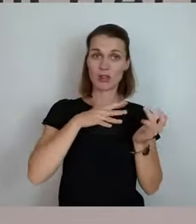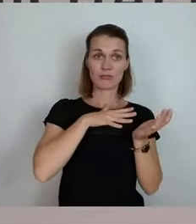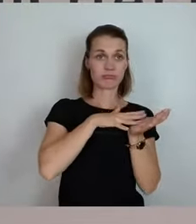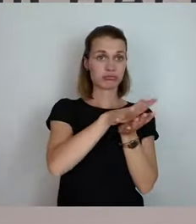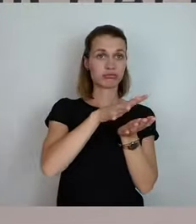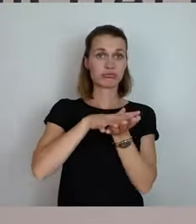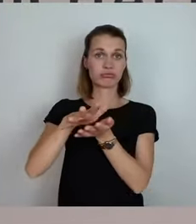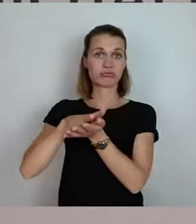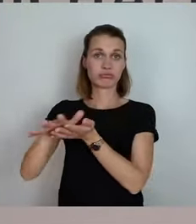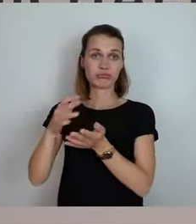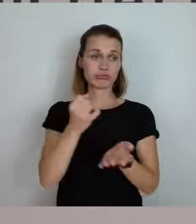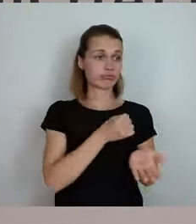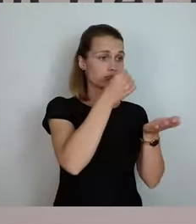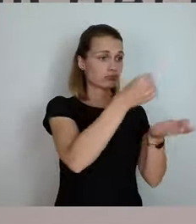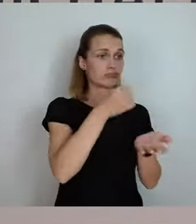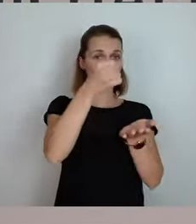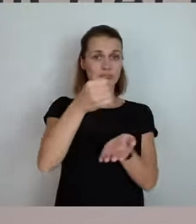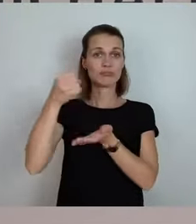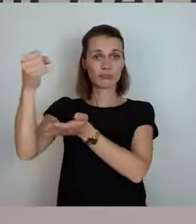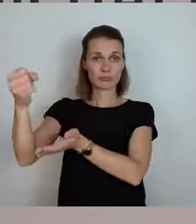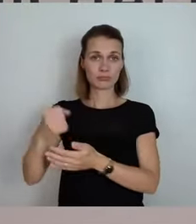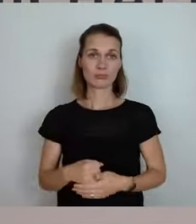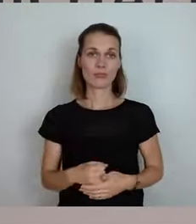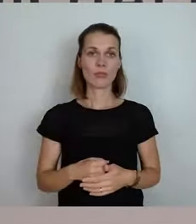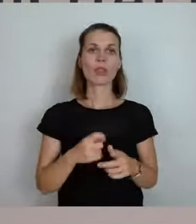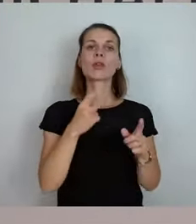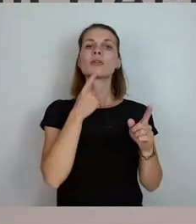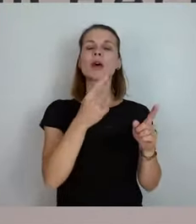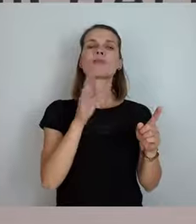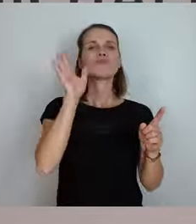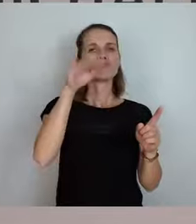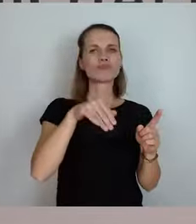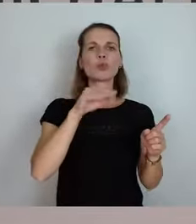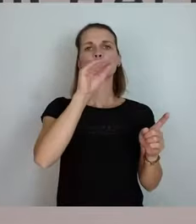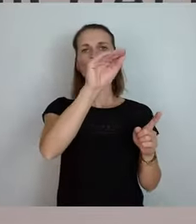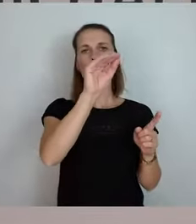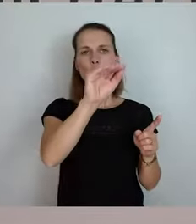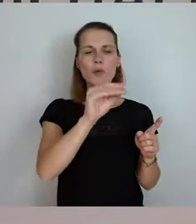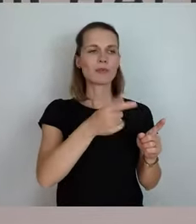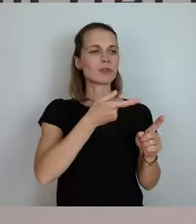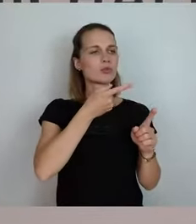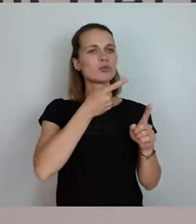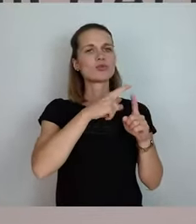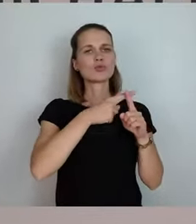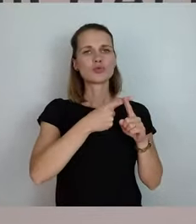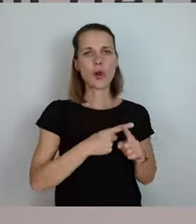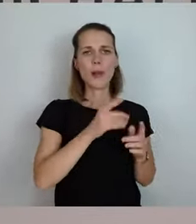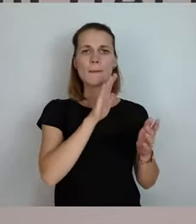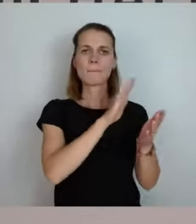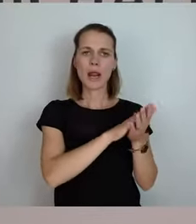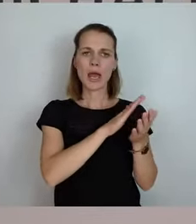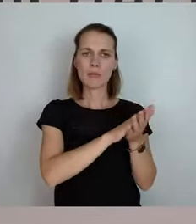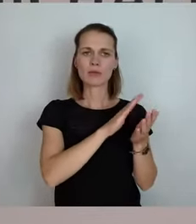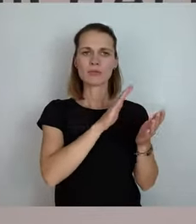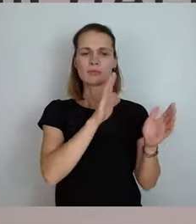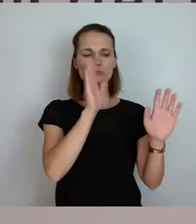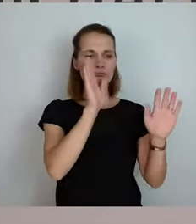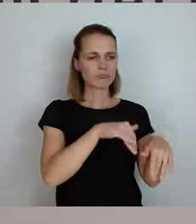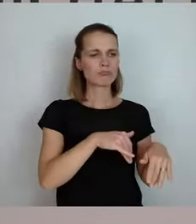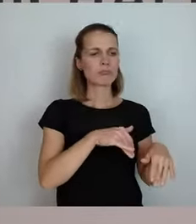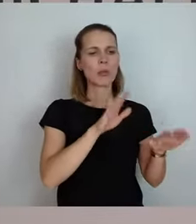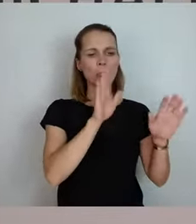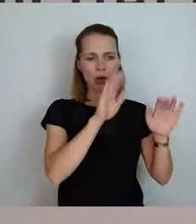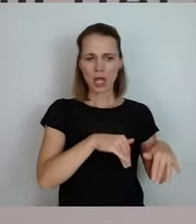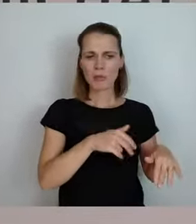ist, wir übertragen es in die Zukunft. Schulden bleiben stehen, werden in 30, 40 Jahren